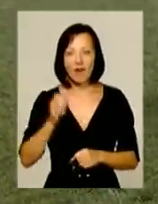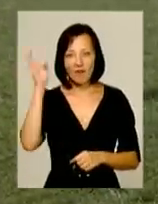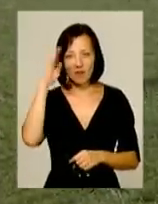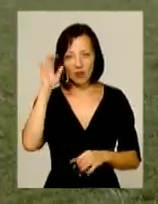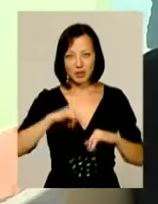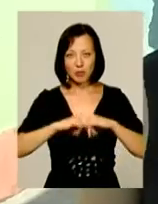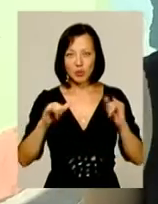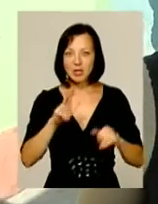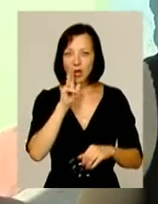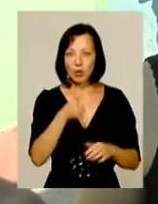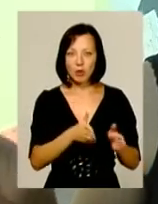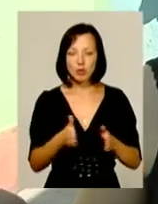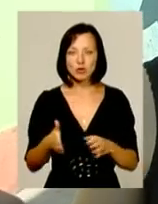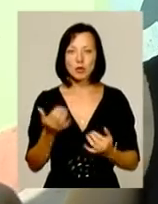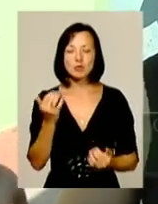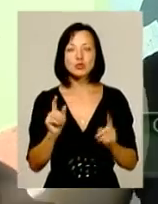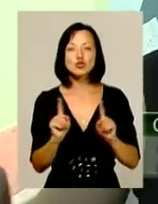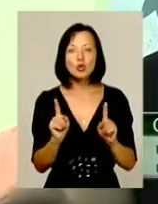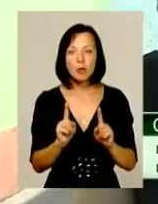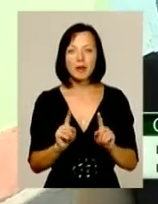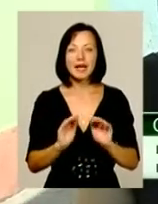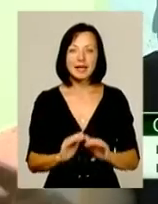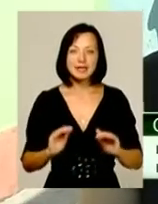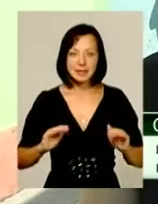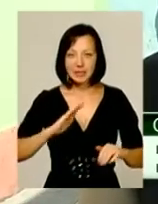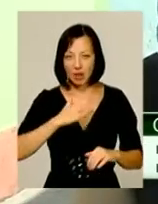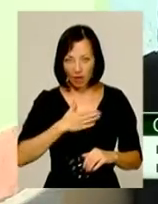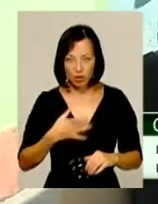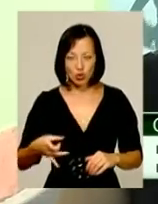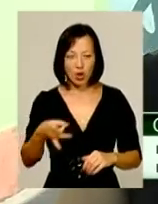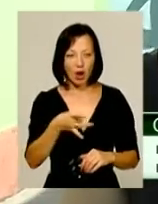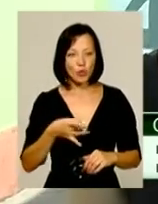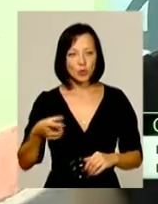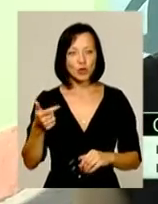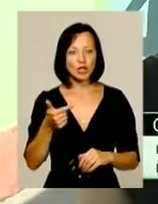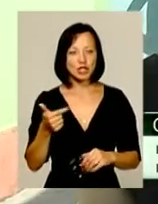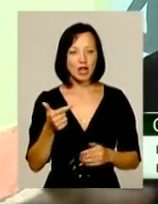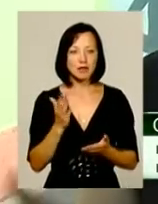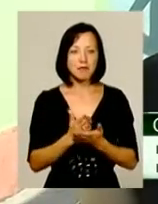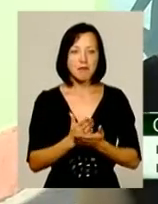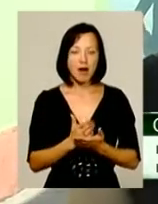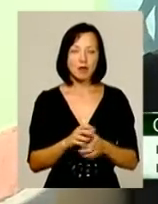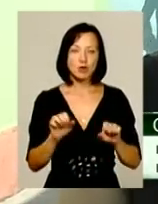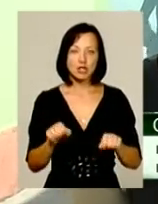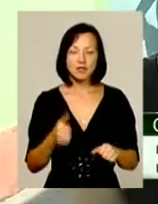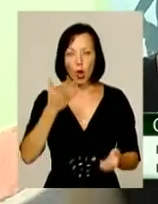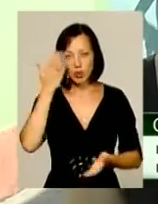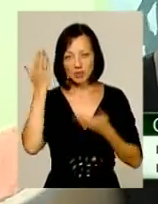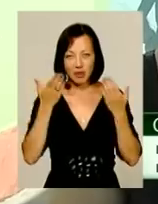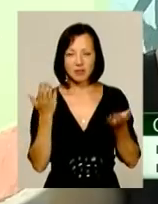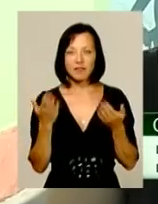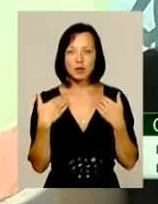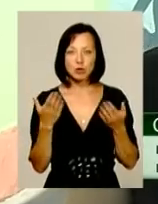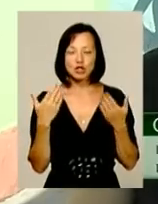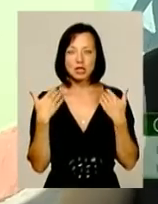третій рік поспіль. Для того, щоб діти нашої місцевості, мікрорайону Гречани, мали можливість розважитися і відпочити